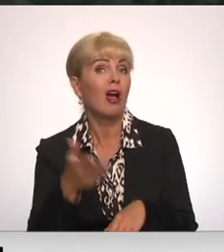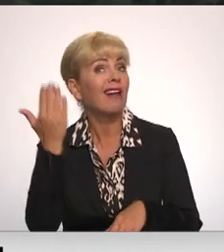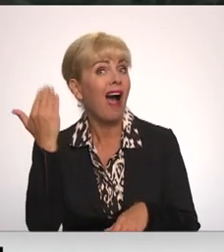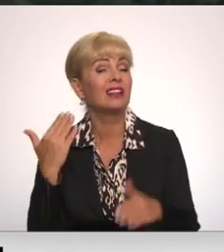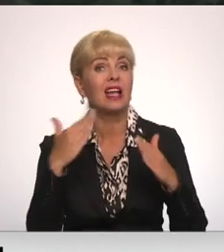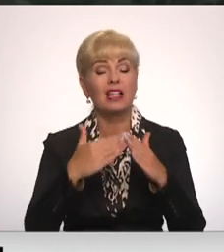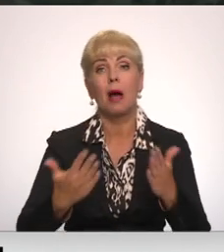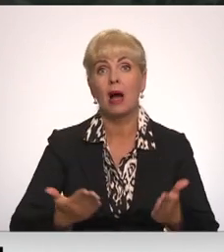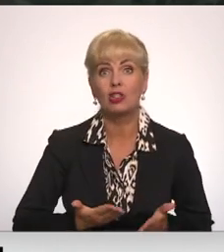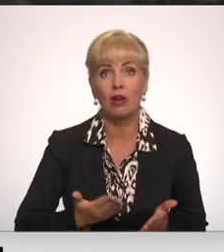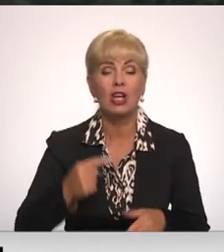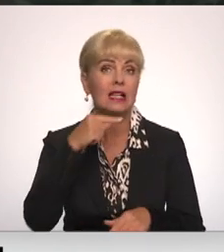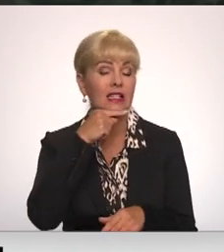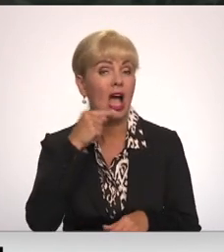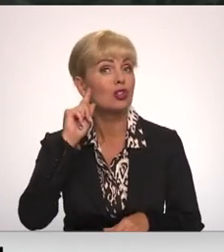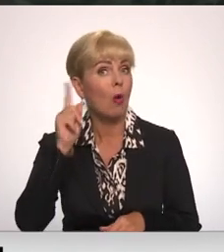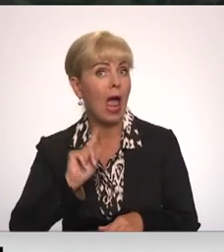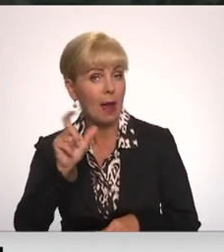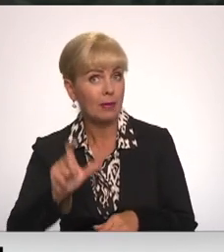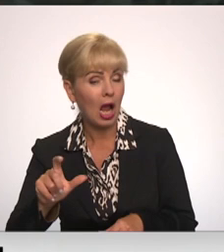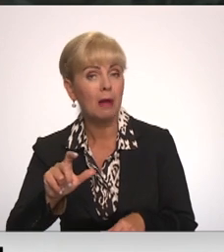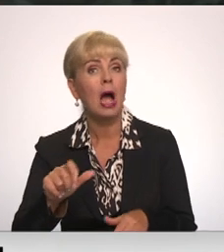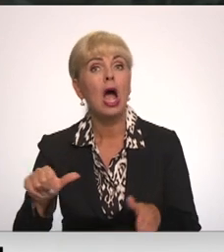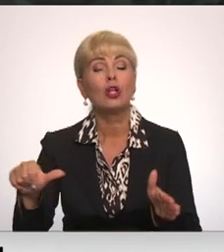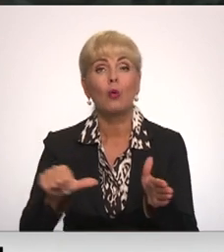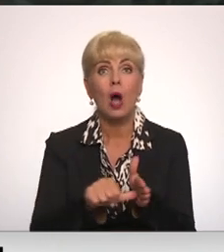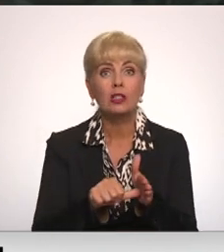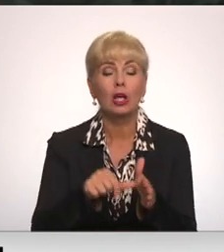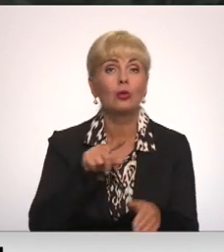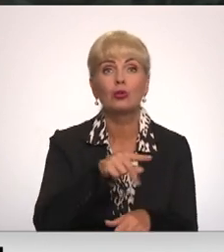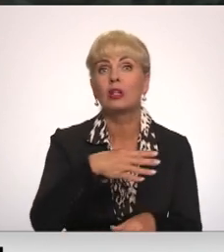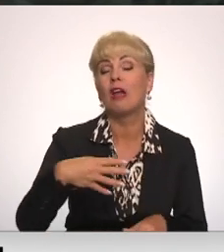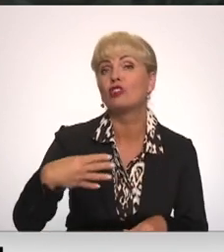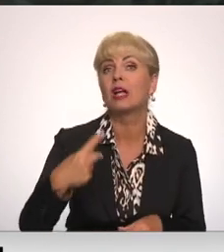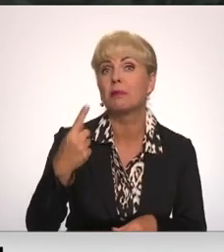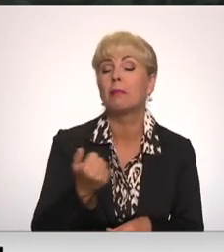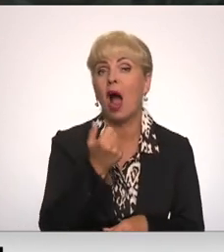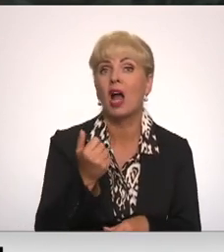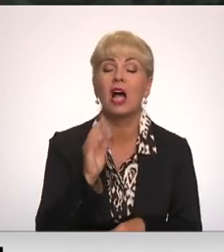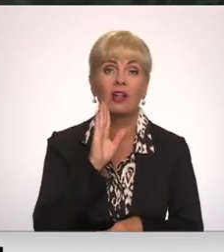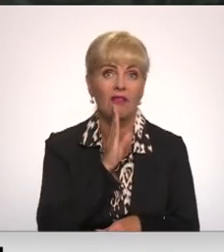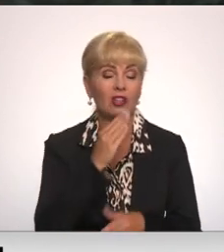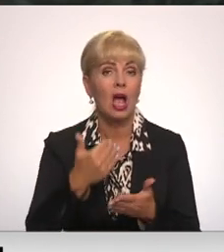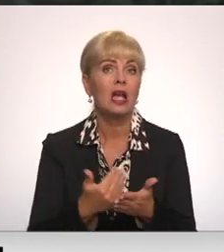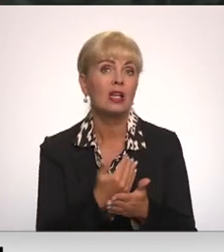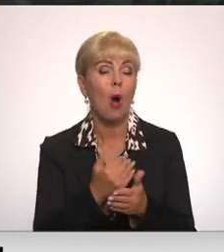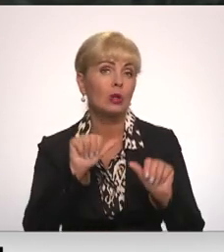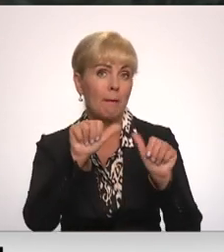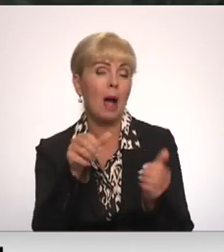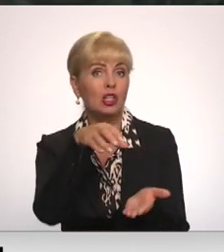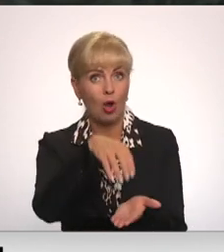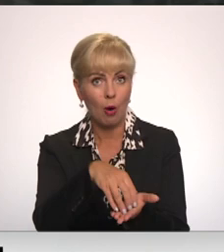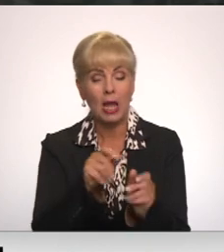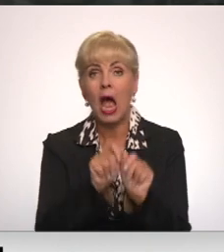dzīvojušajiem cēsu ēbriem, kuri tika noslapkavota 1941. gada vasarā. Jaunais mākslas objekts atklāts